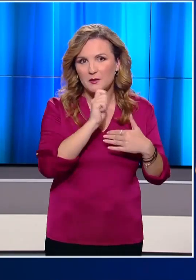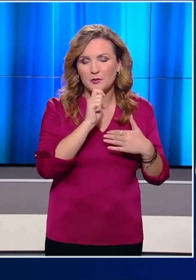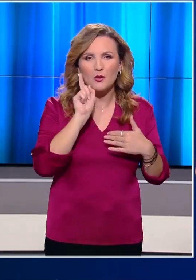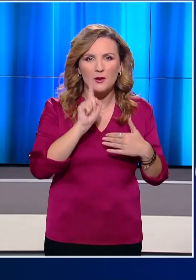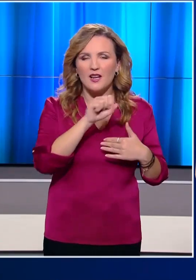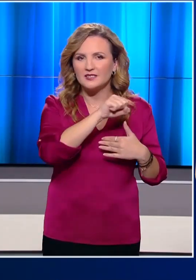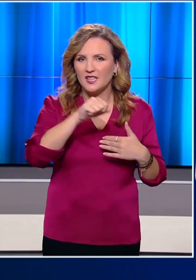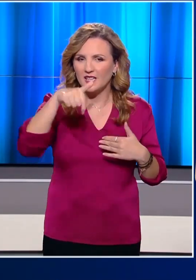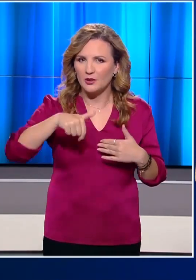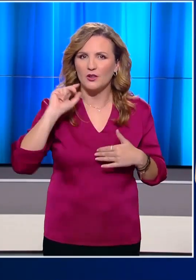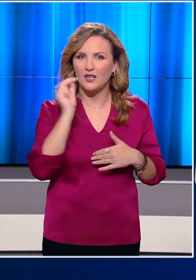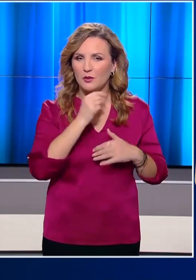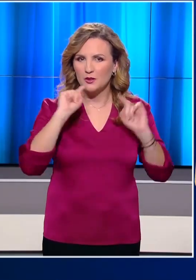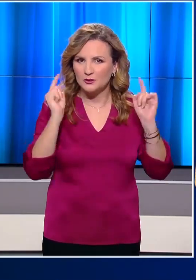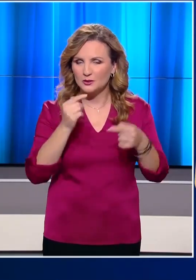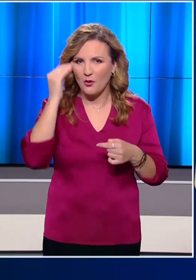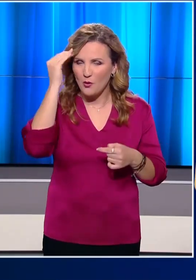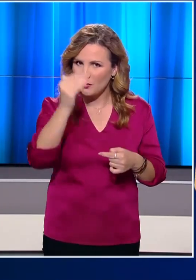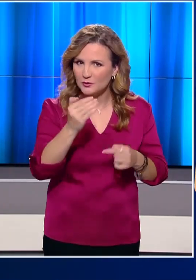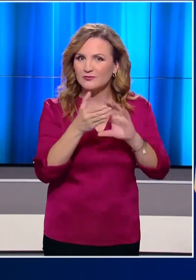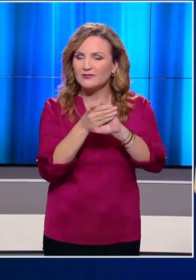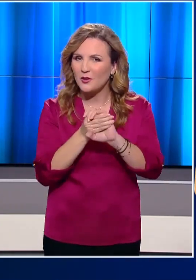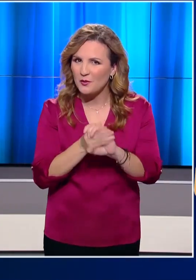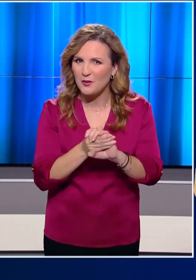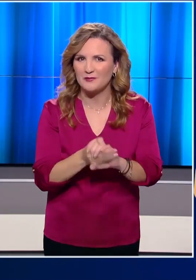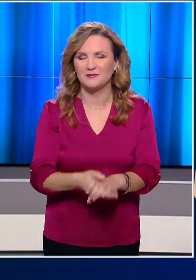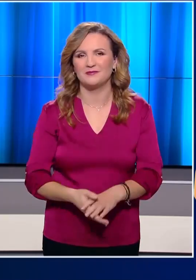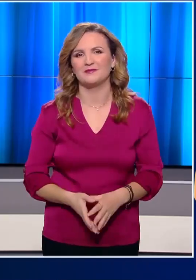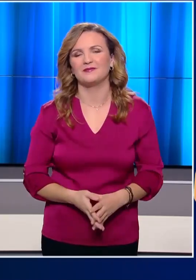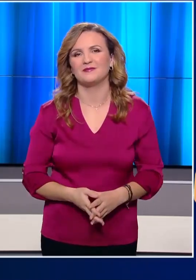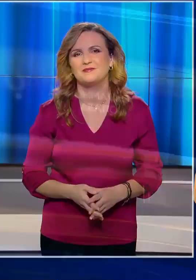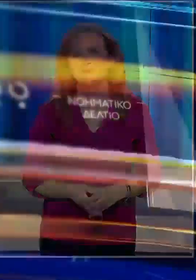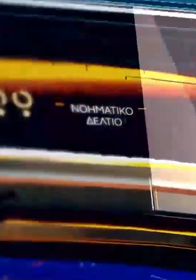στις 7.05 με τη Στέλλα Γκαντόνα. Καλό απόγευμα σε όλους. Χρόνια πολλά.